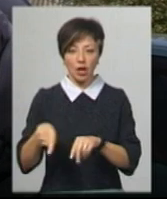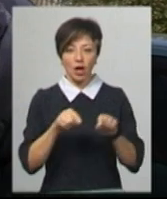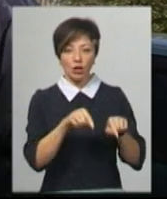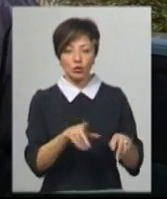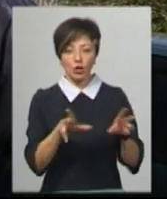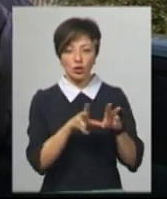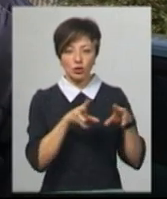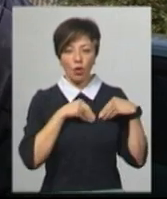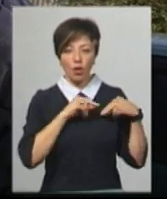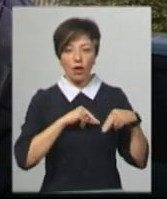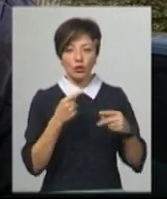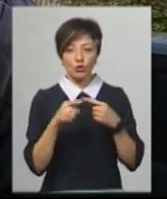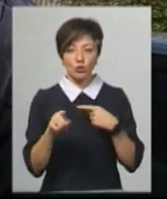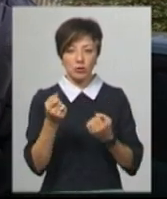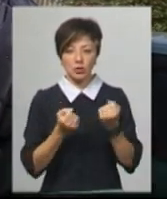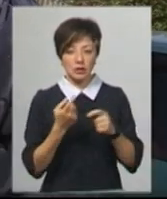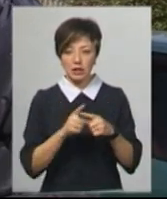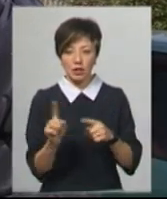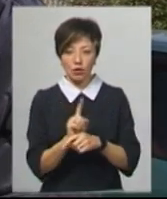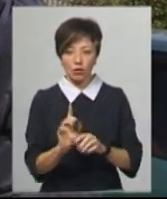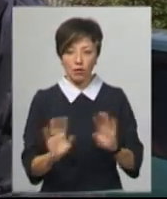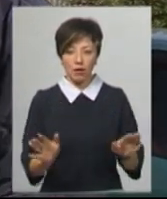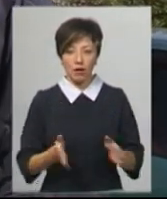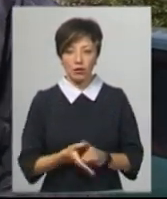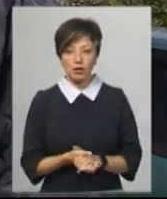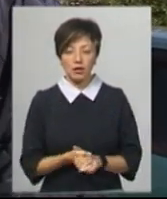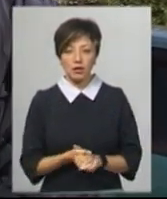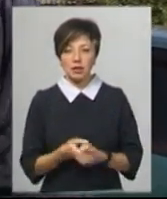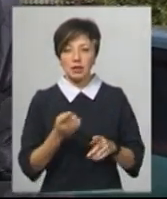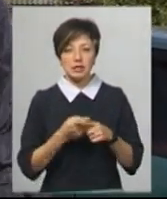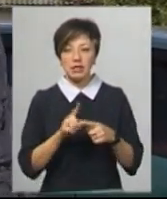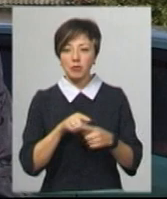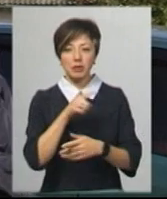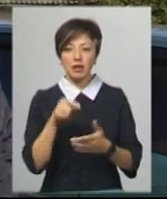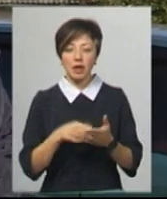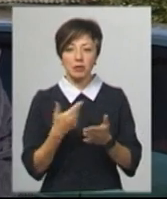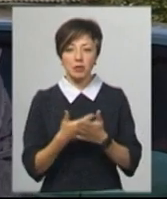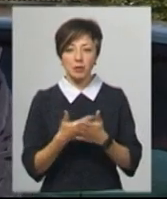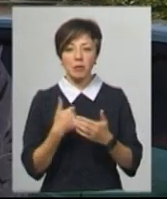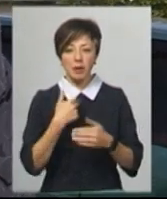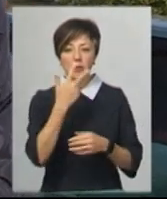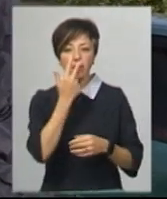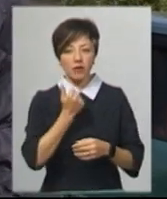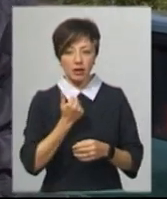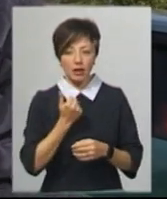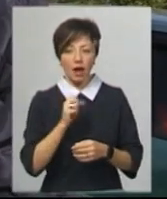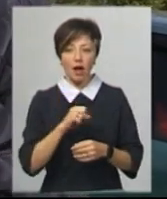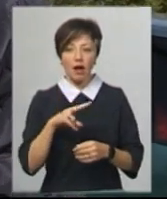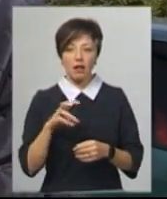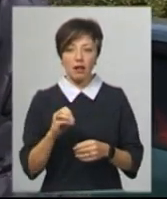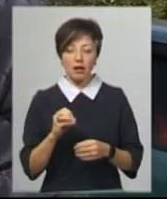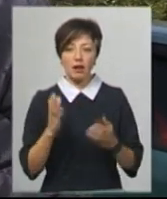колегою їхати на іншій машині. Це і не є нормально. І це не йде питання, допустимо, ми приспособилися, а